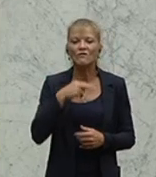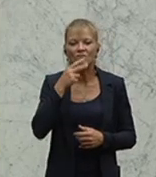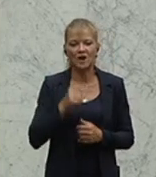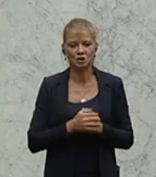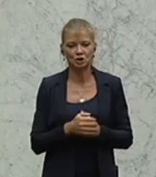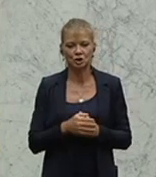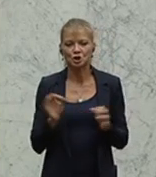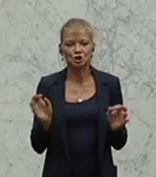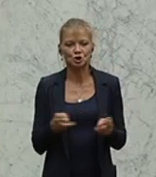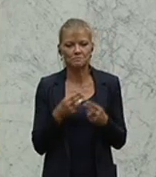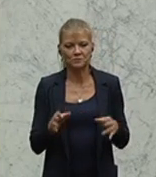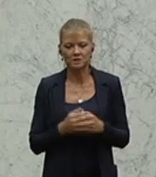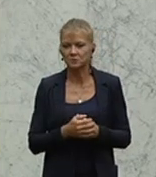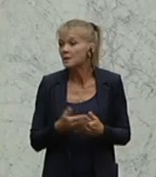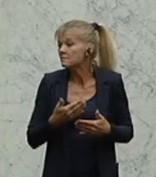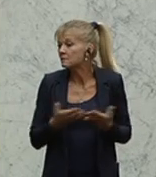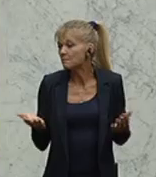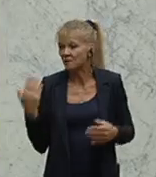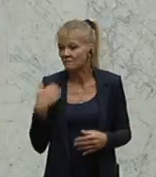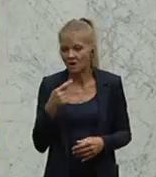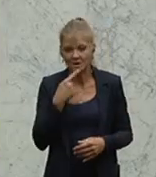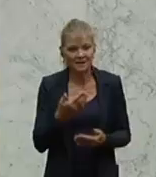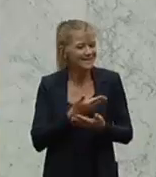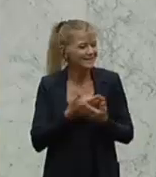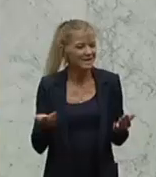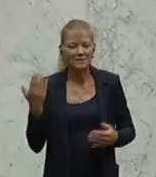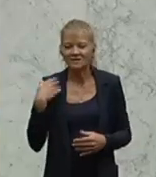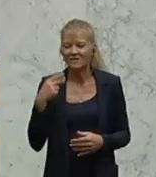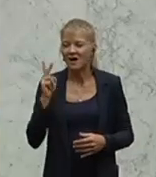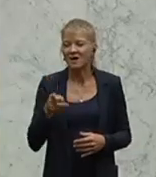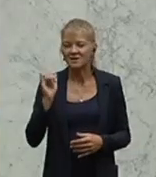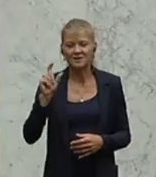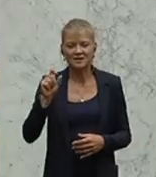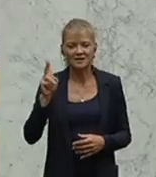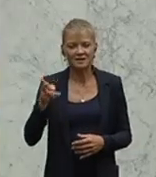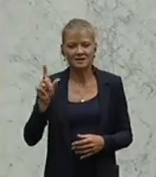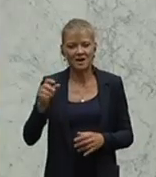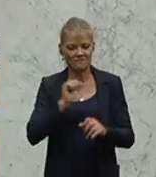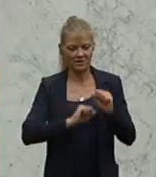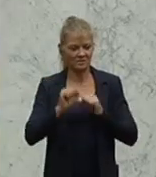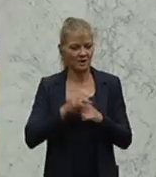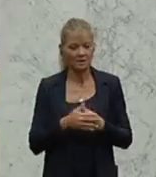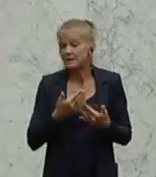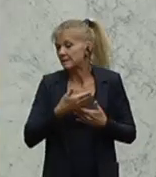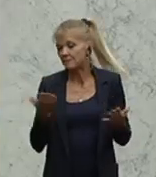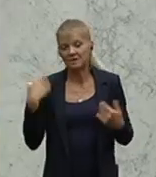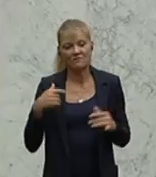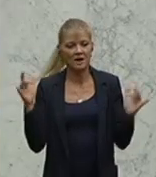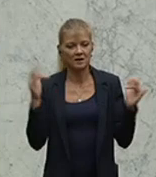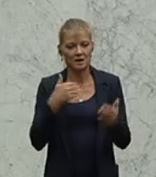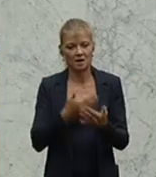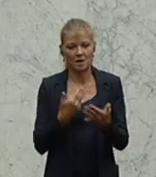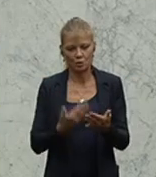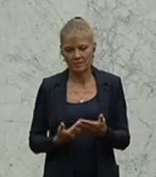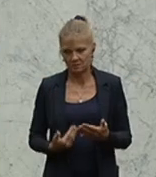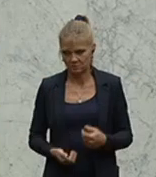Niemand hat Kickl in der Sache verteidigt. Niemand hat ein Gegenargument gefunden. Entweder wissen die freiheitlichen Rednerinnen